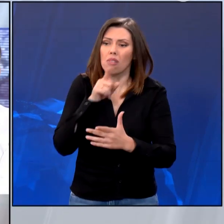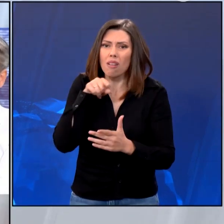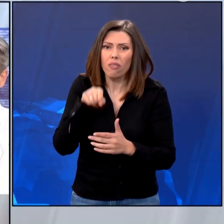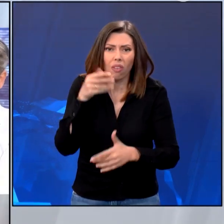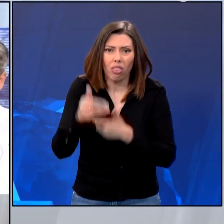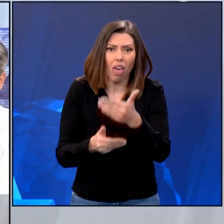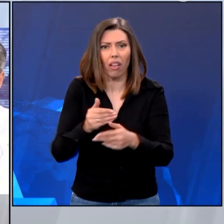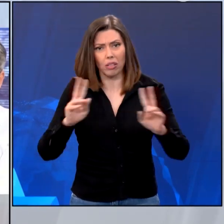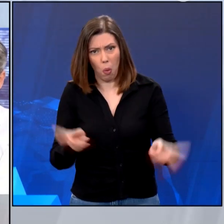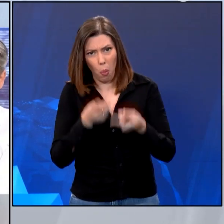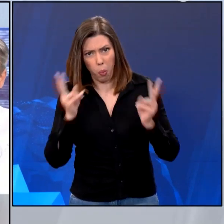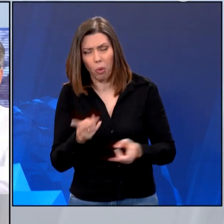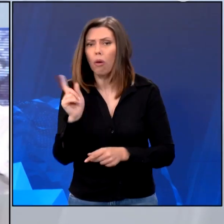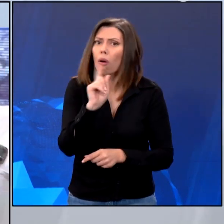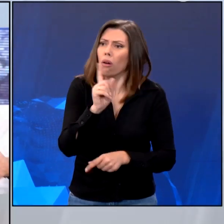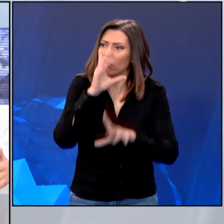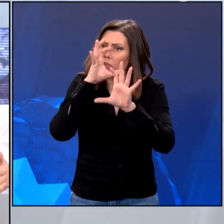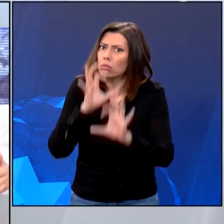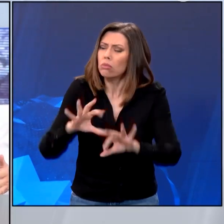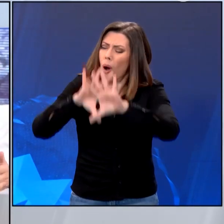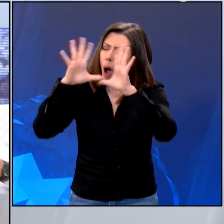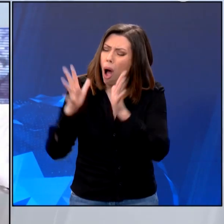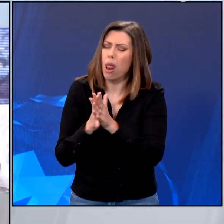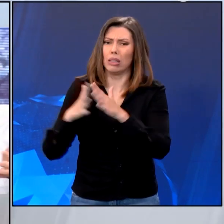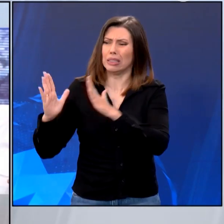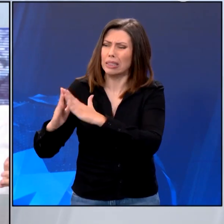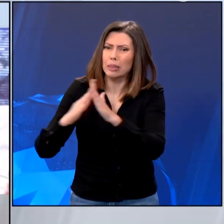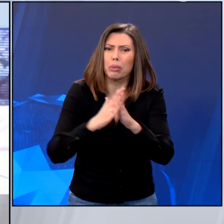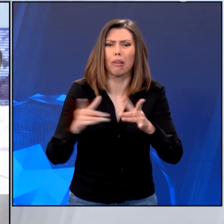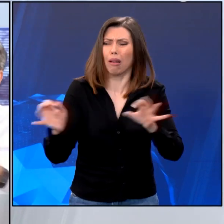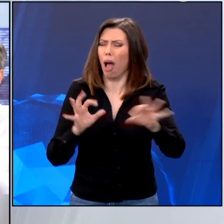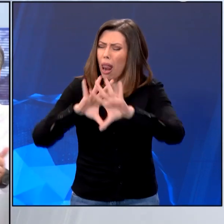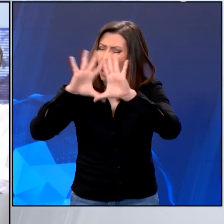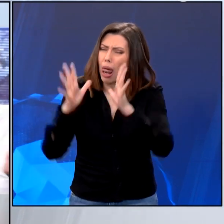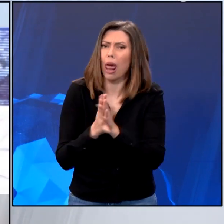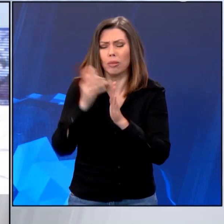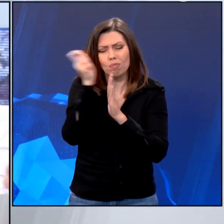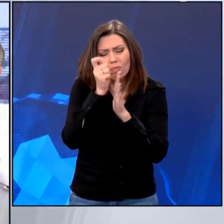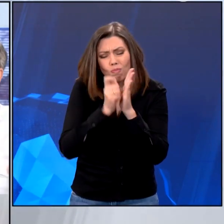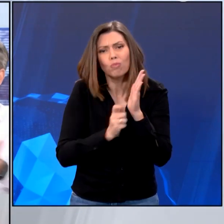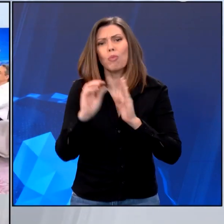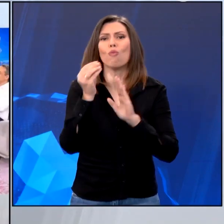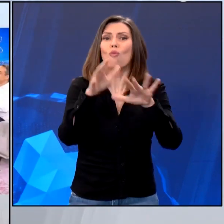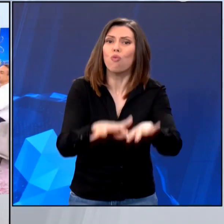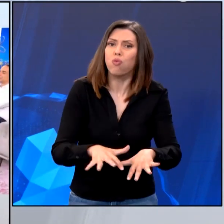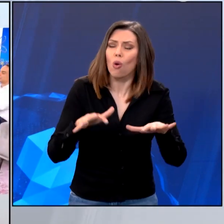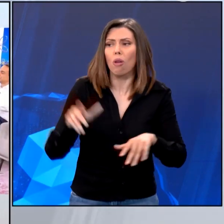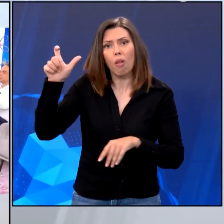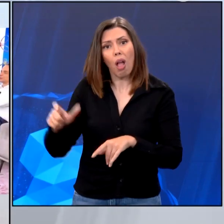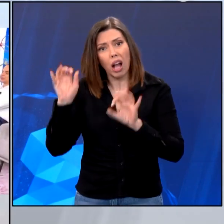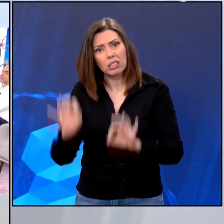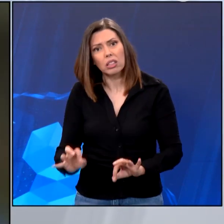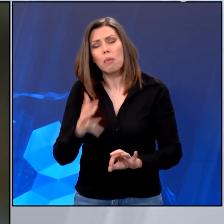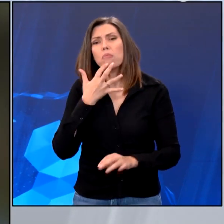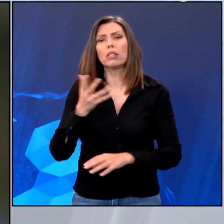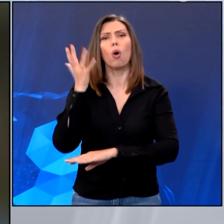Αφορά όλα τα περιουσιακά στοιχεία. Γίνεται γραπτό στη Βουλή μέσα από μια ομιλία στη Θεσσαλονίκη. Με μπορεί να το μοιράσει. Θα